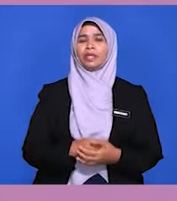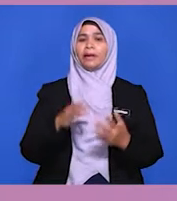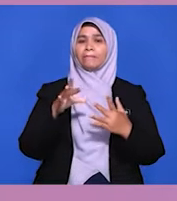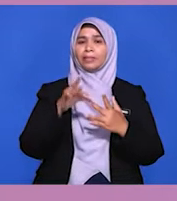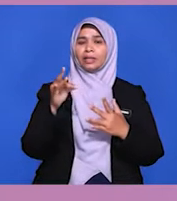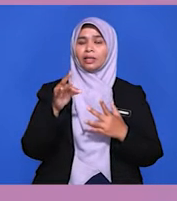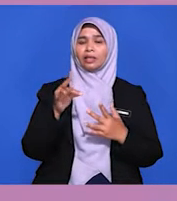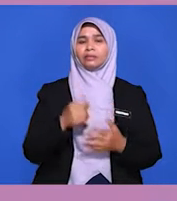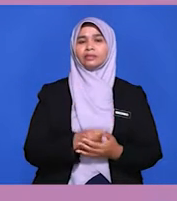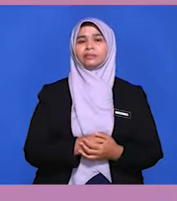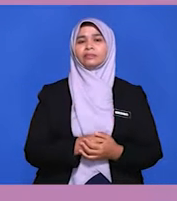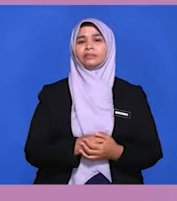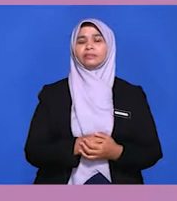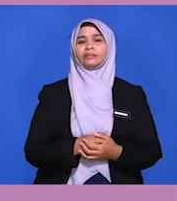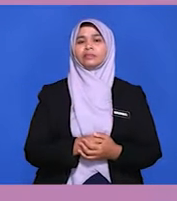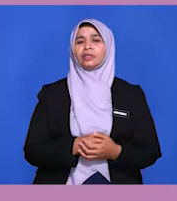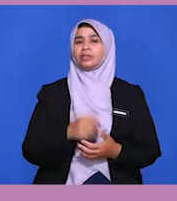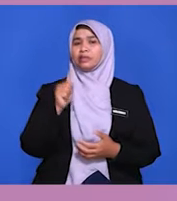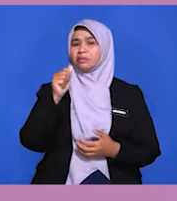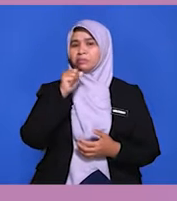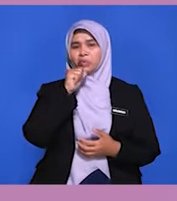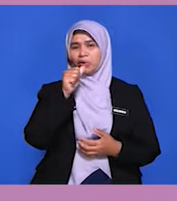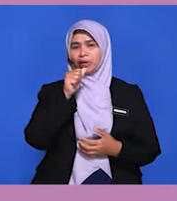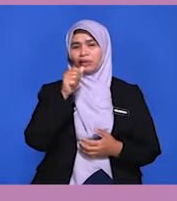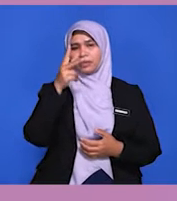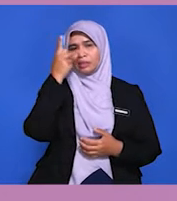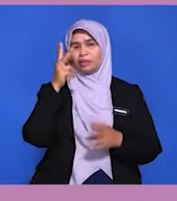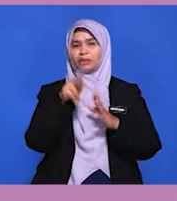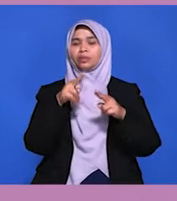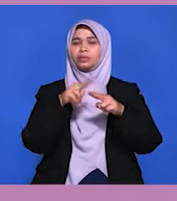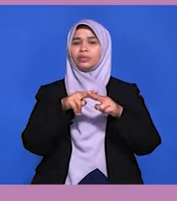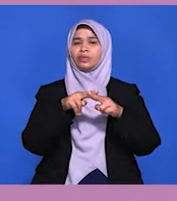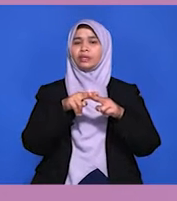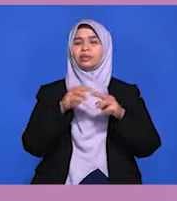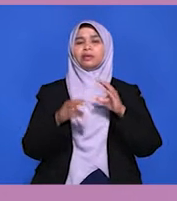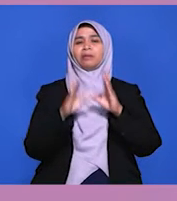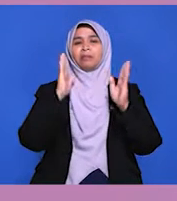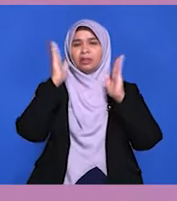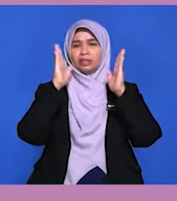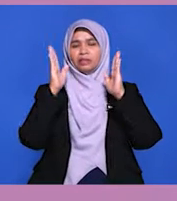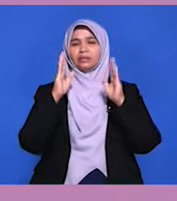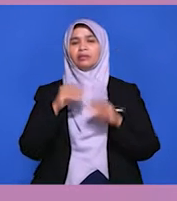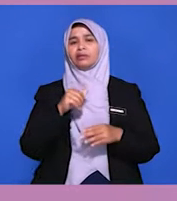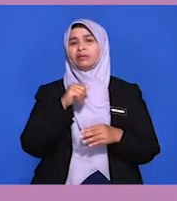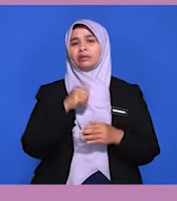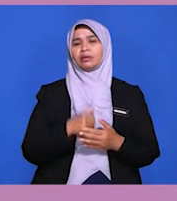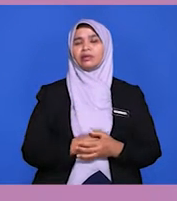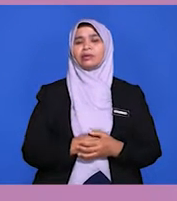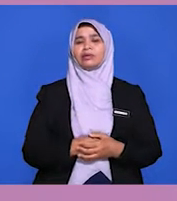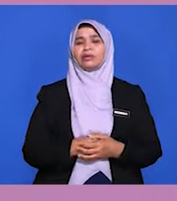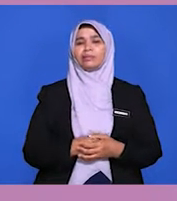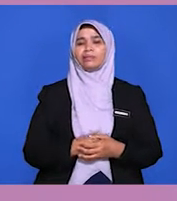Pilihan A. Bukan jawapan. Kerana kedudukan Malaysia yang sangat strategik merupakan faktor penting dalam